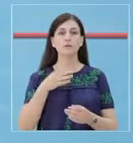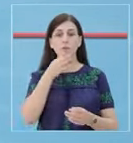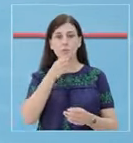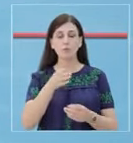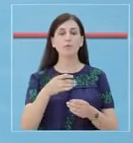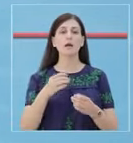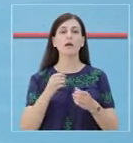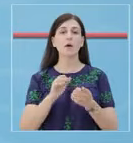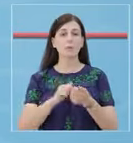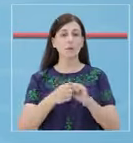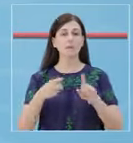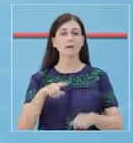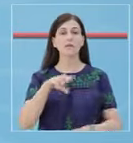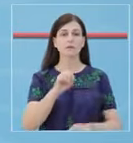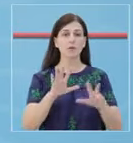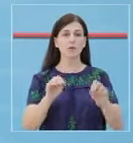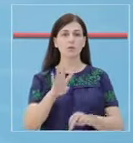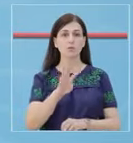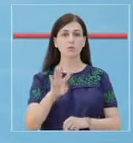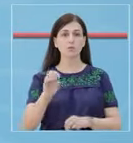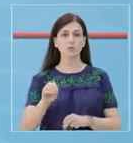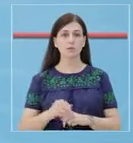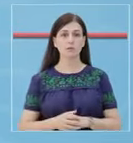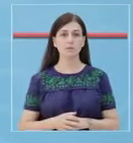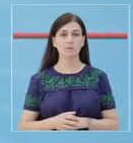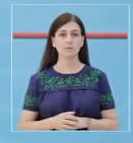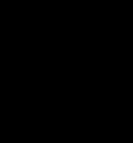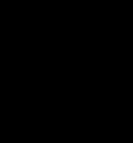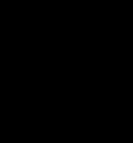shqecimet të tjere linjën e gjelbërt 0800 20 20.